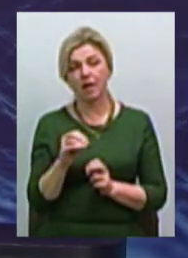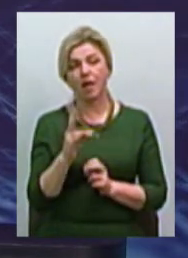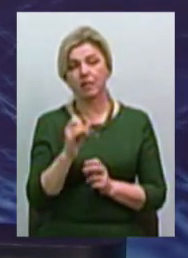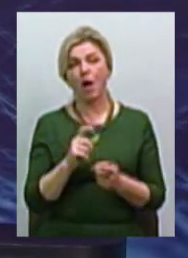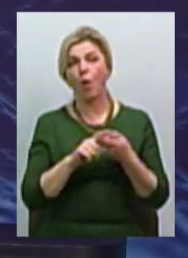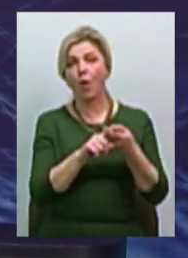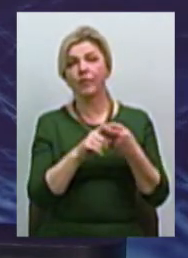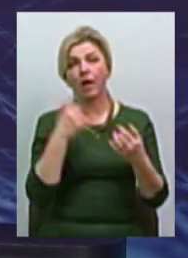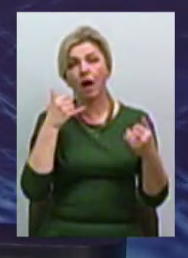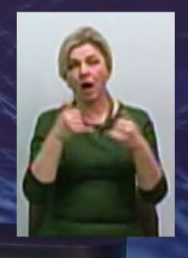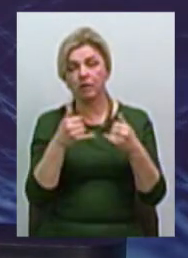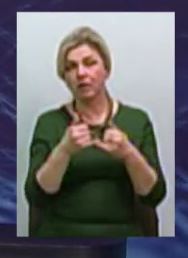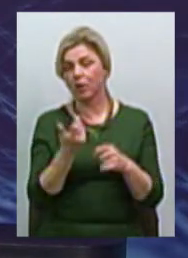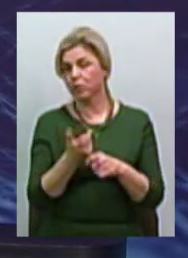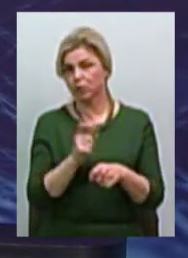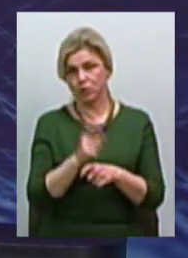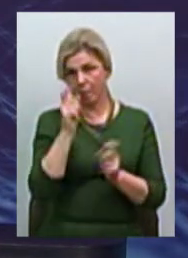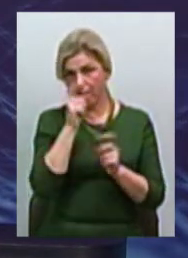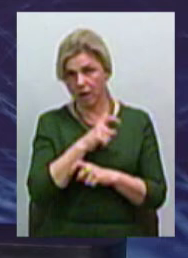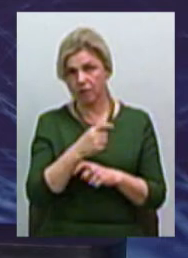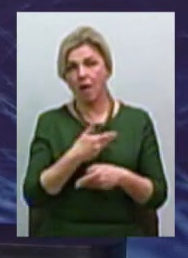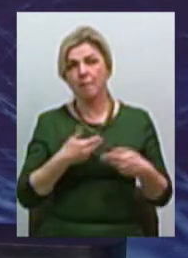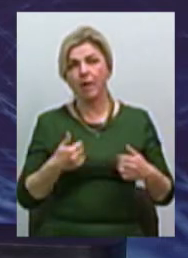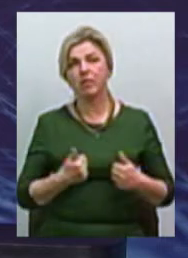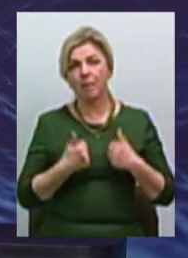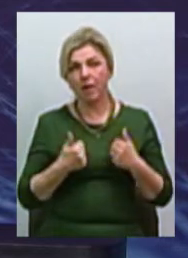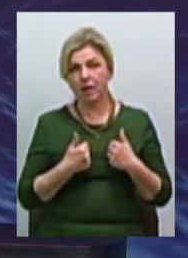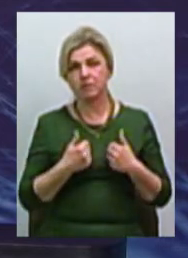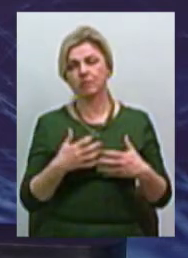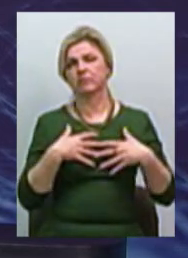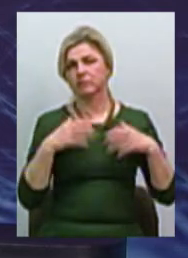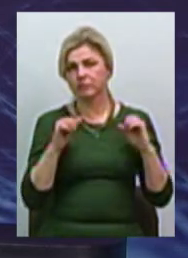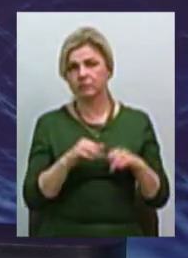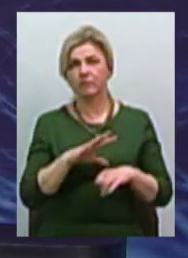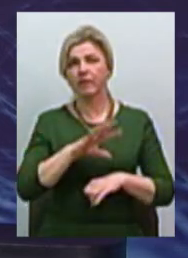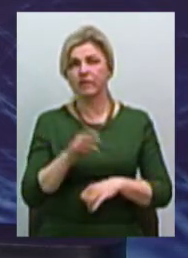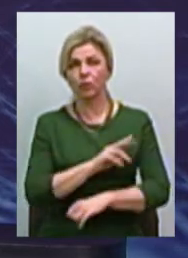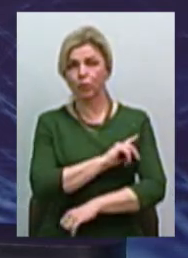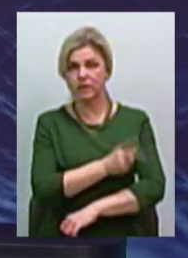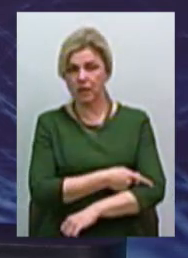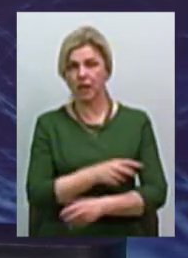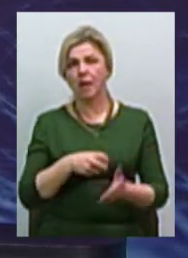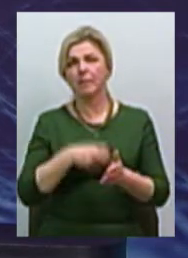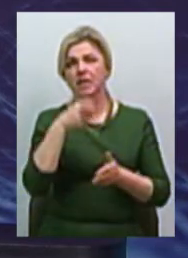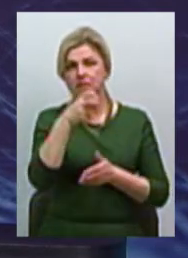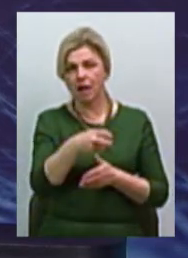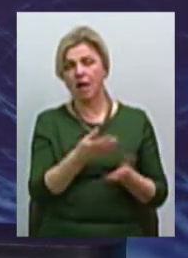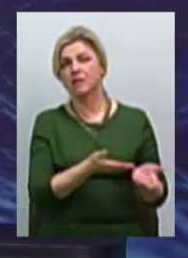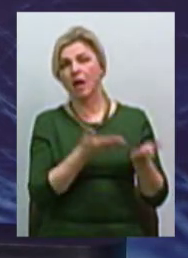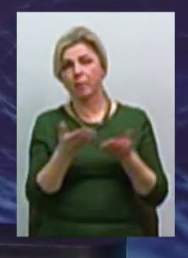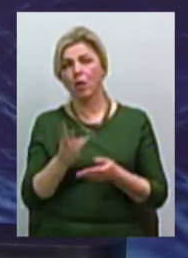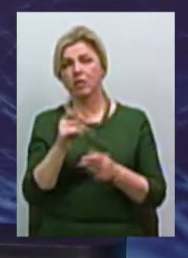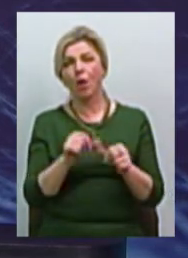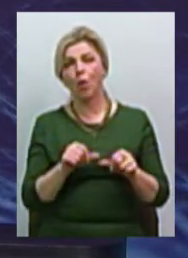контакт вони йдуть дуже-дуже-дуже погано. Ми намагаємося, прикладаємо всі зусиллями, написали листа, запрошували їх на